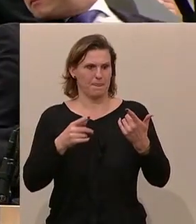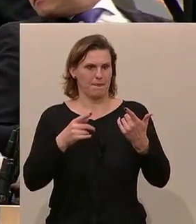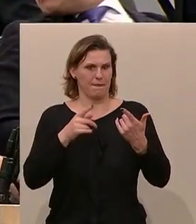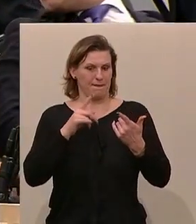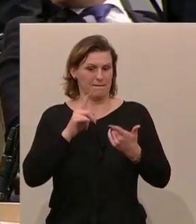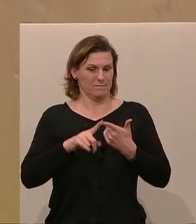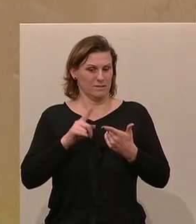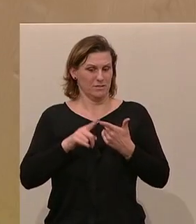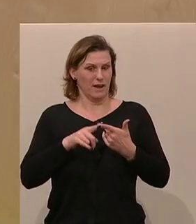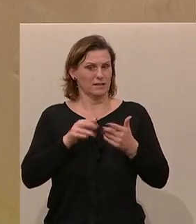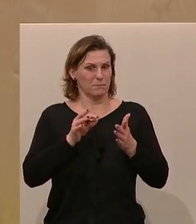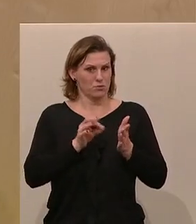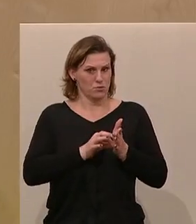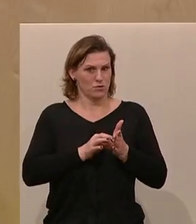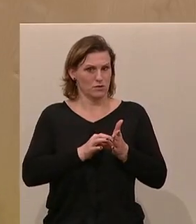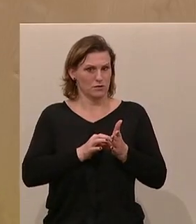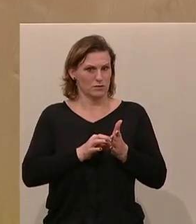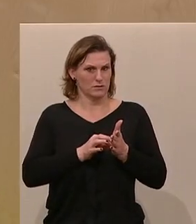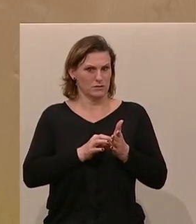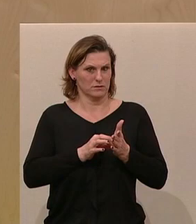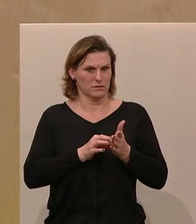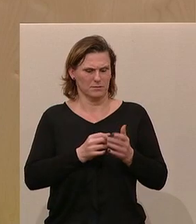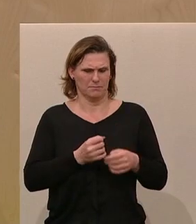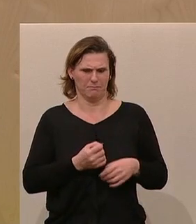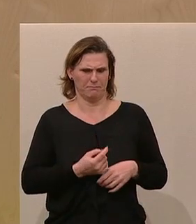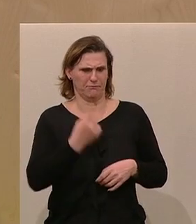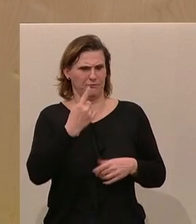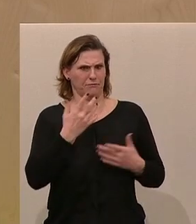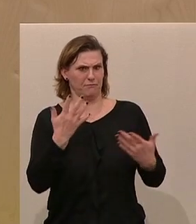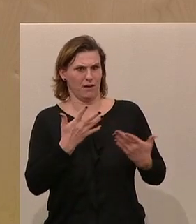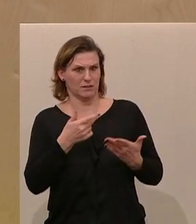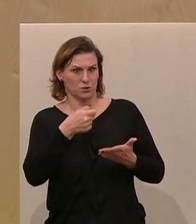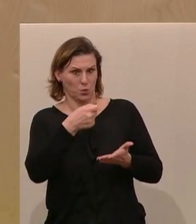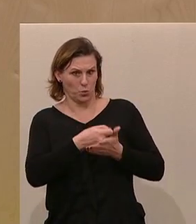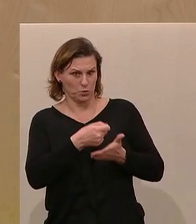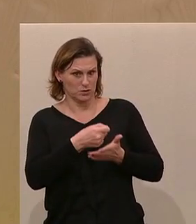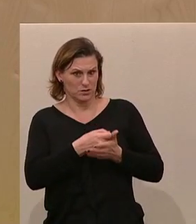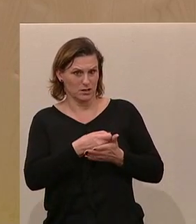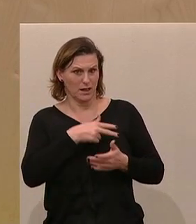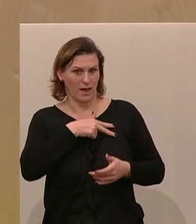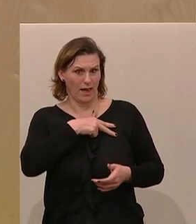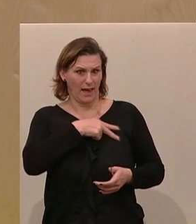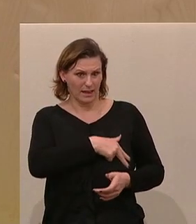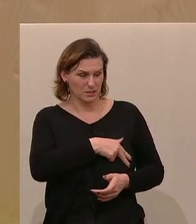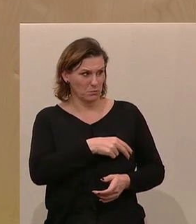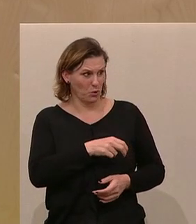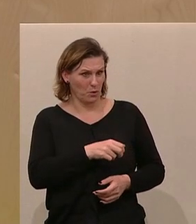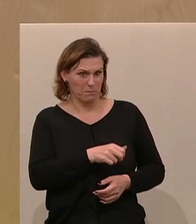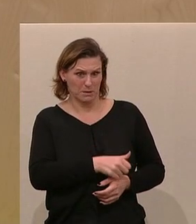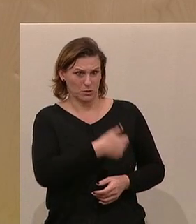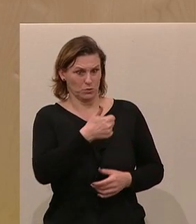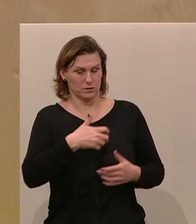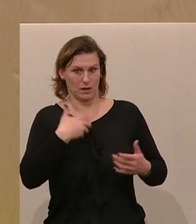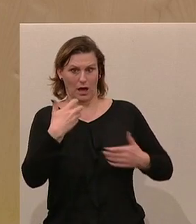Der zweite Punkt, der sehr sonderbar ist, die Kosten betreffend. Also die SPÖ vor allem regt sich